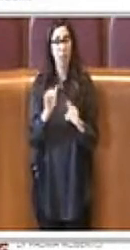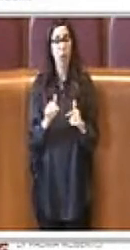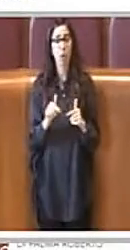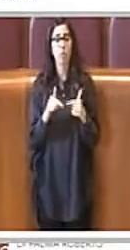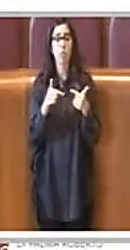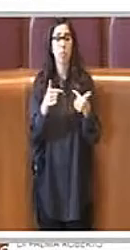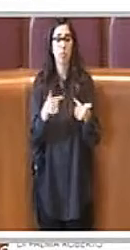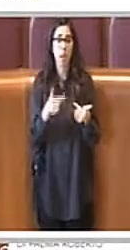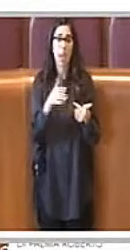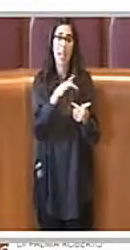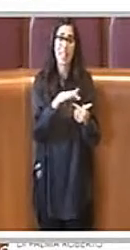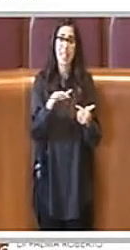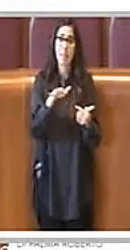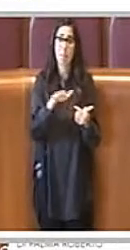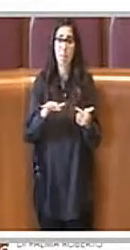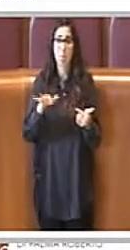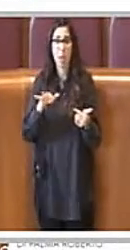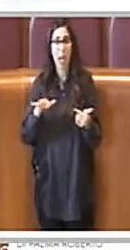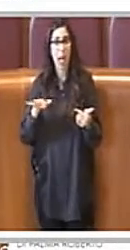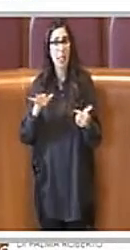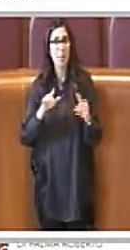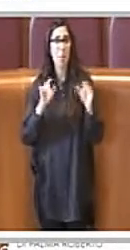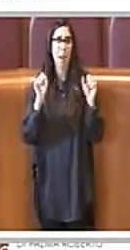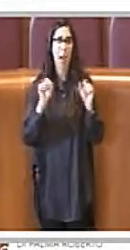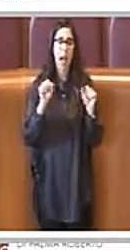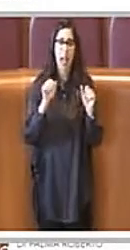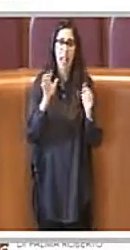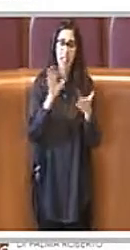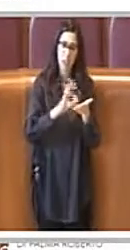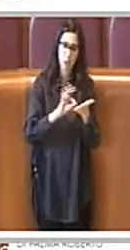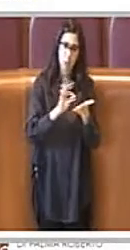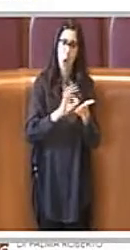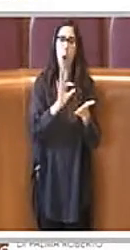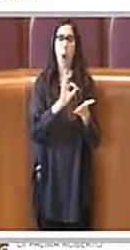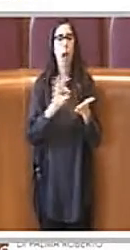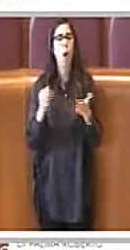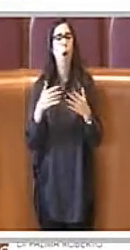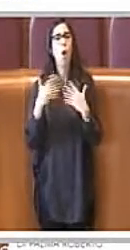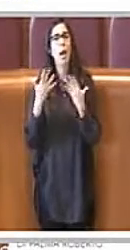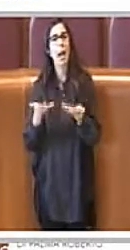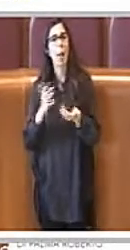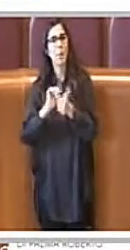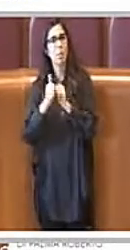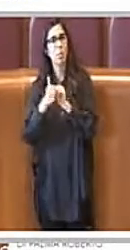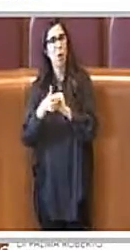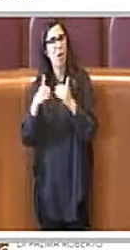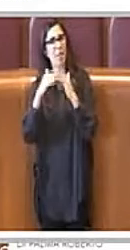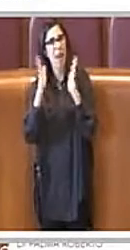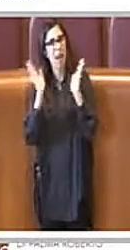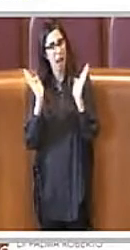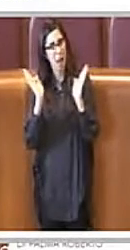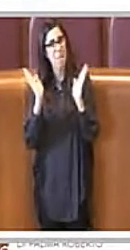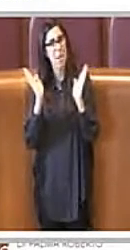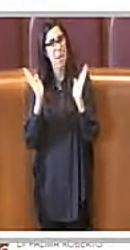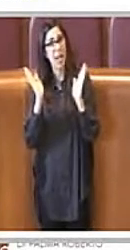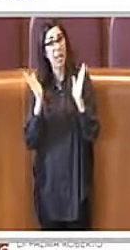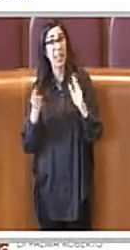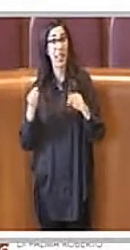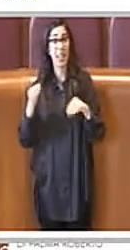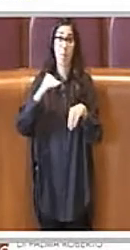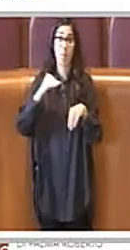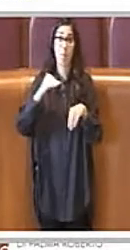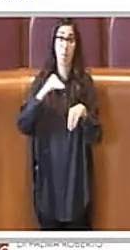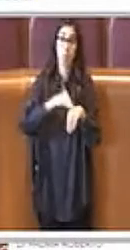spazi, delle palestre scolastiche o campetti sportivi Aggiuntivi rispetto a